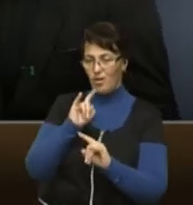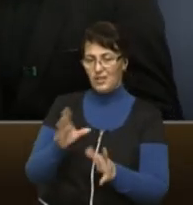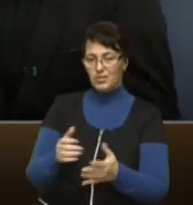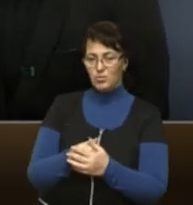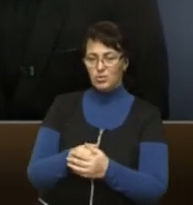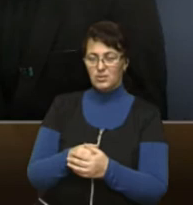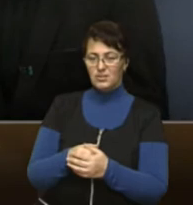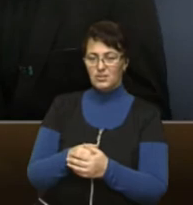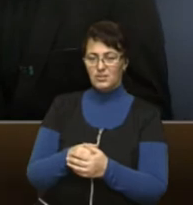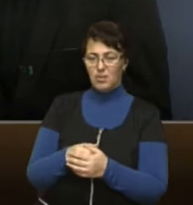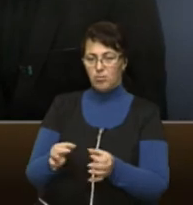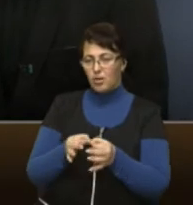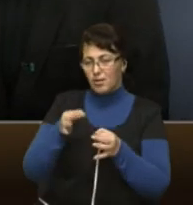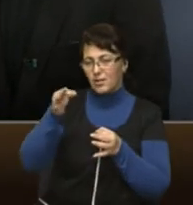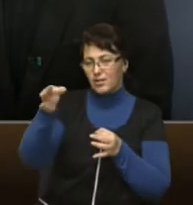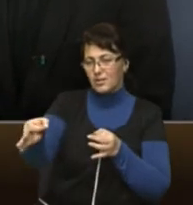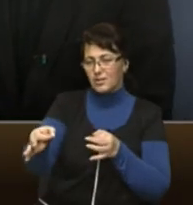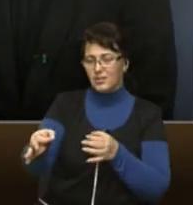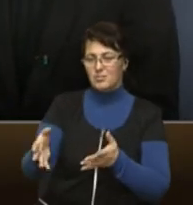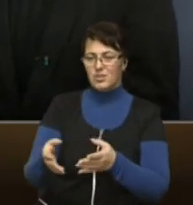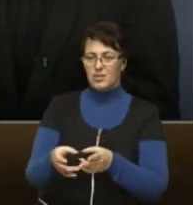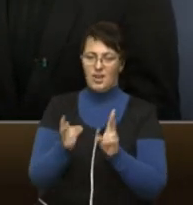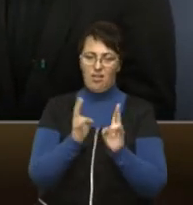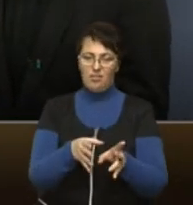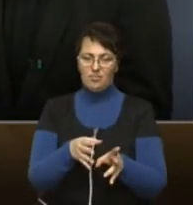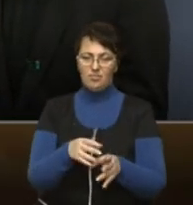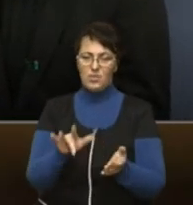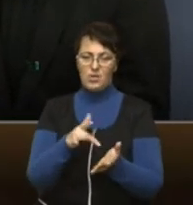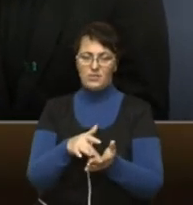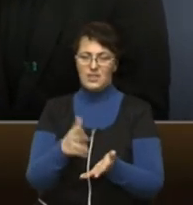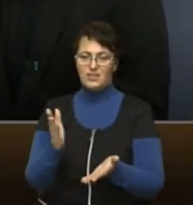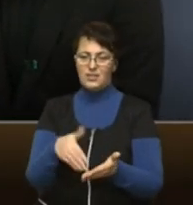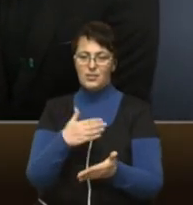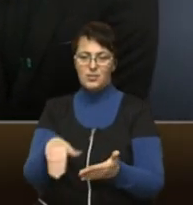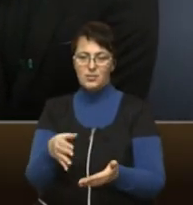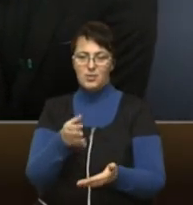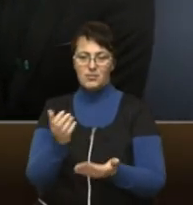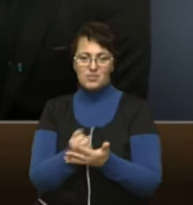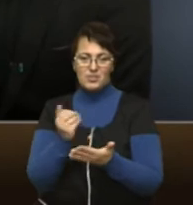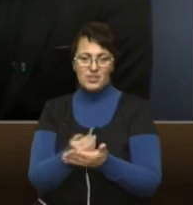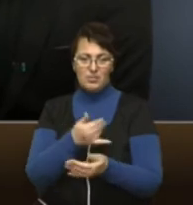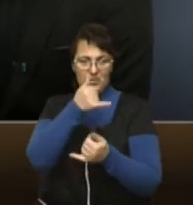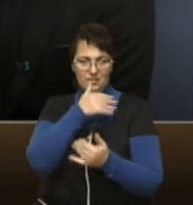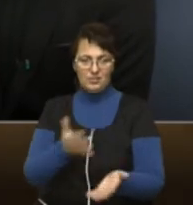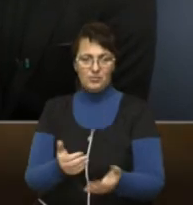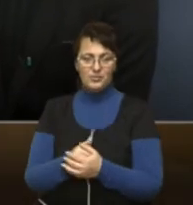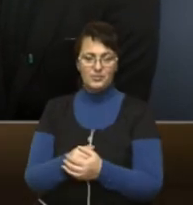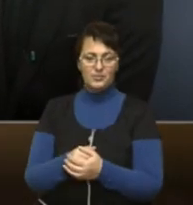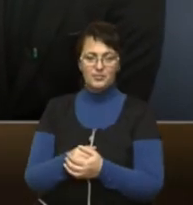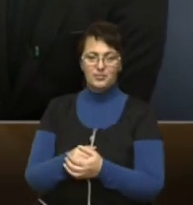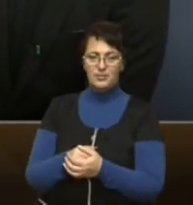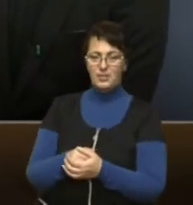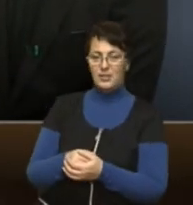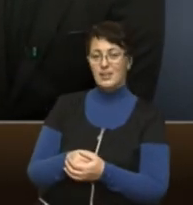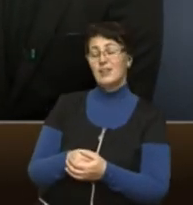будуть більше паркуватися десь у бабіч дороги, на тротуарах, або залишати машину, як нас люблять, залишати посеред дороги? Ну,